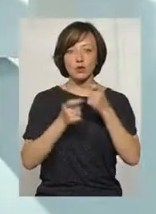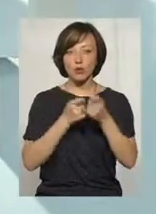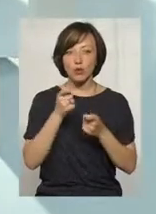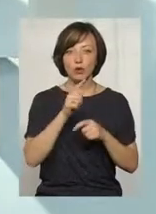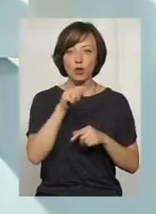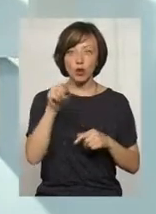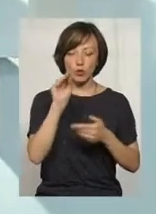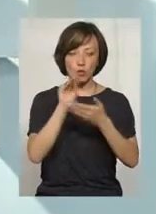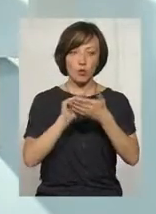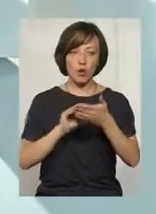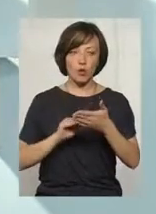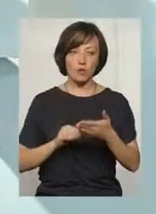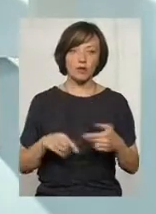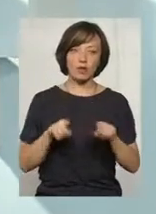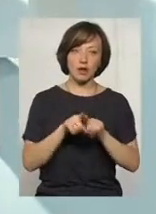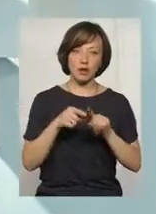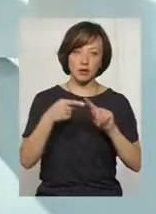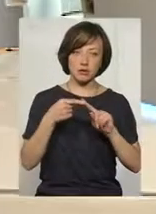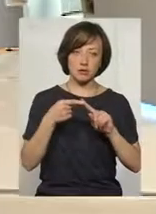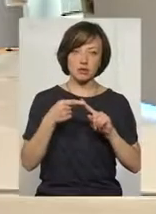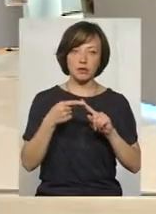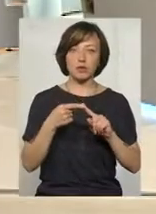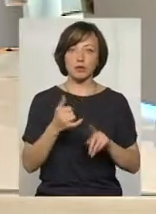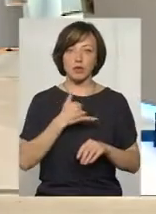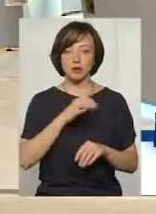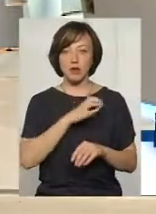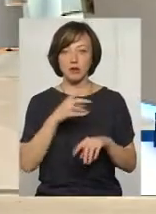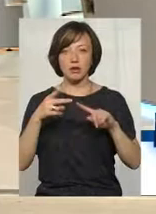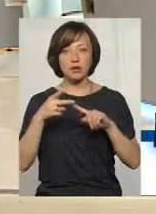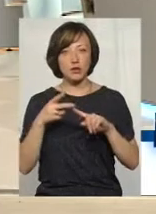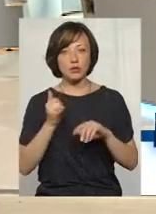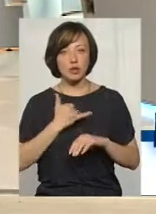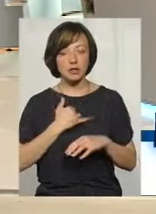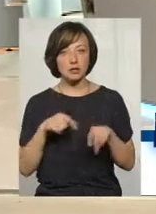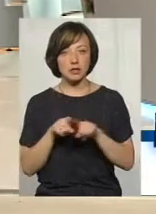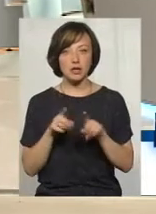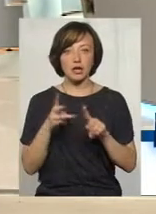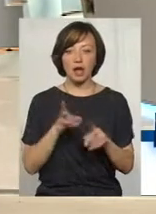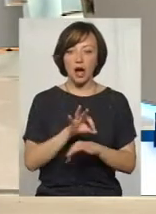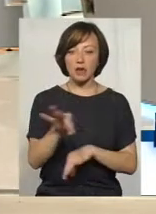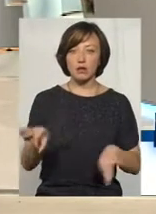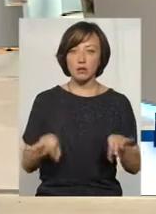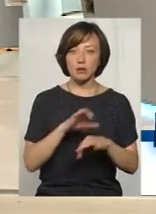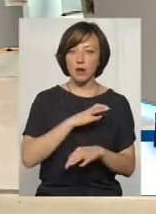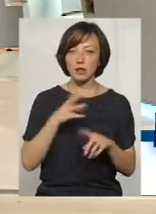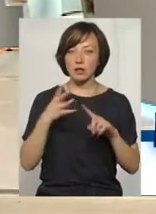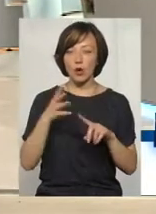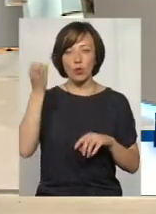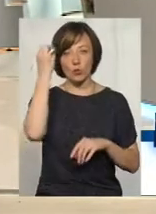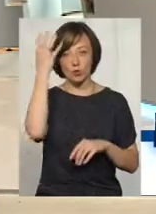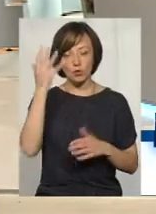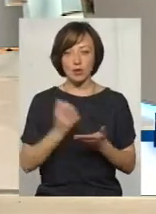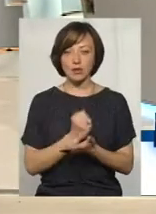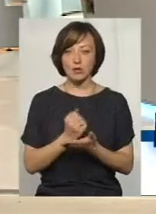понумеровано. Оце таке-то в нас багатство, це в нас архітектурні багатства, це в нас культурні